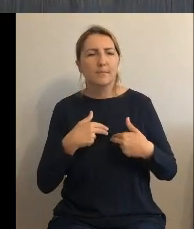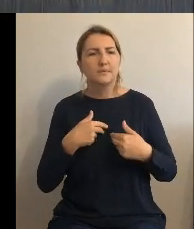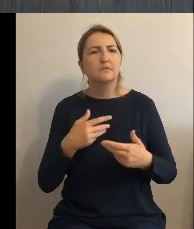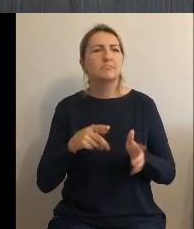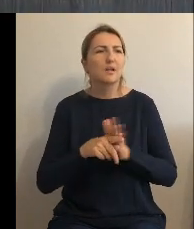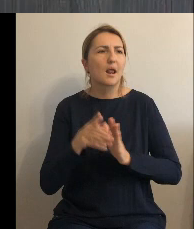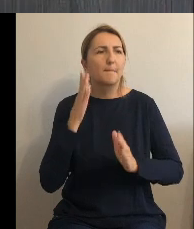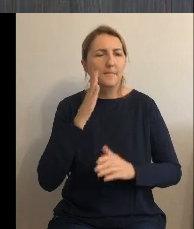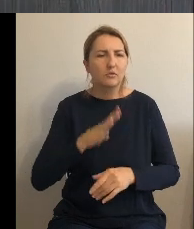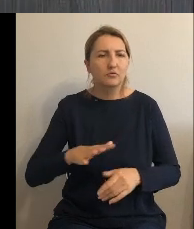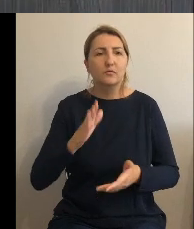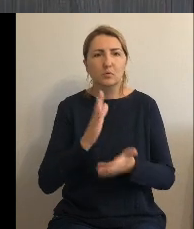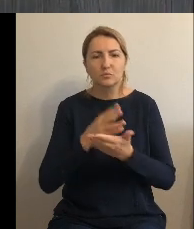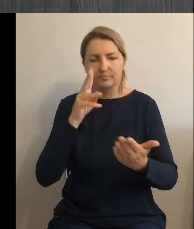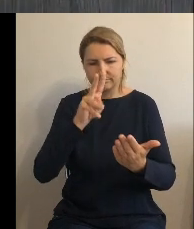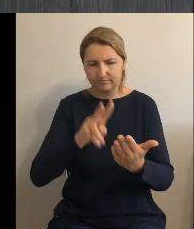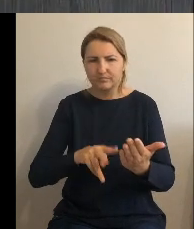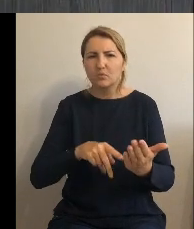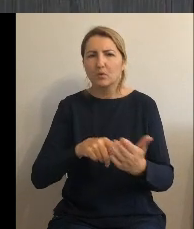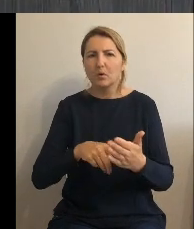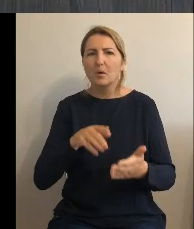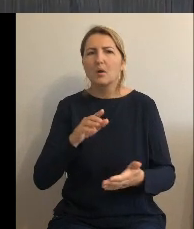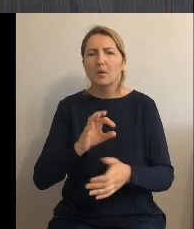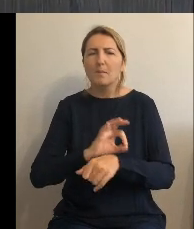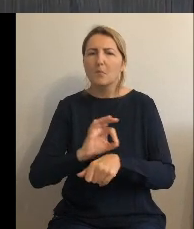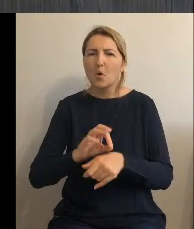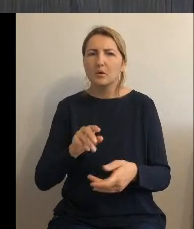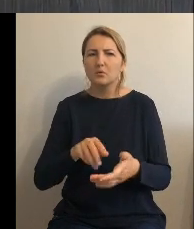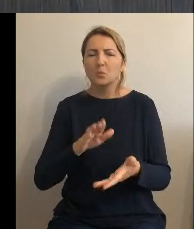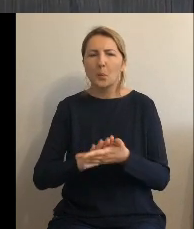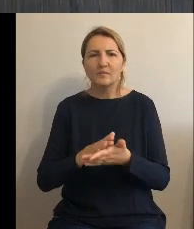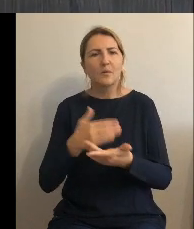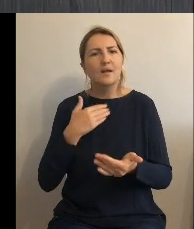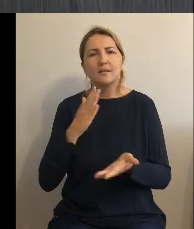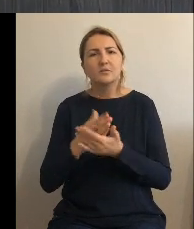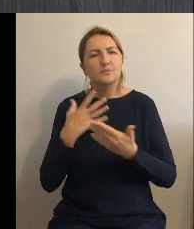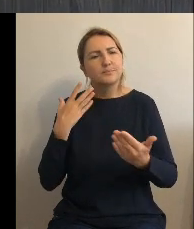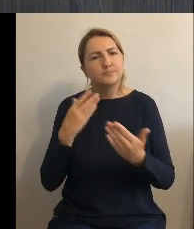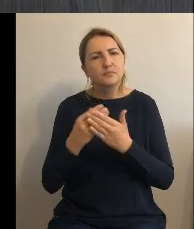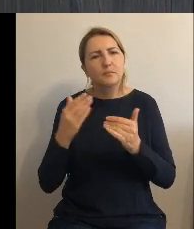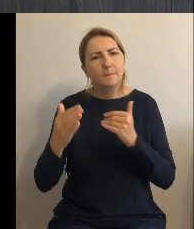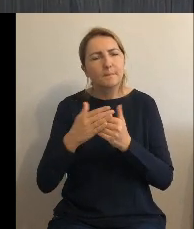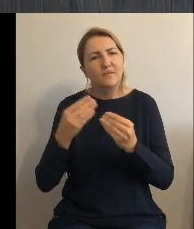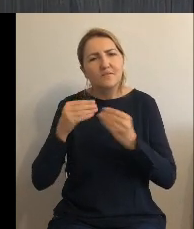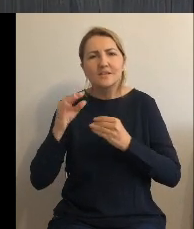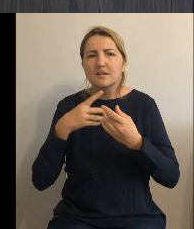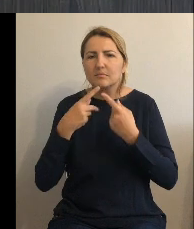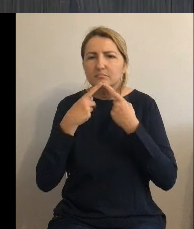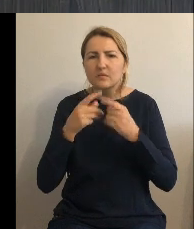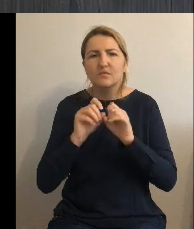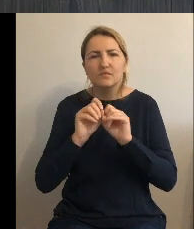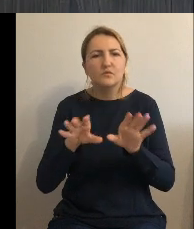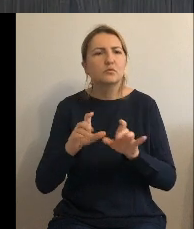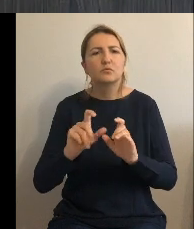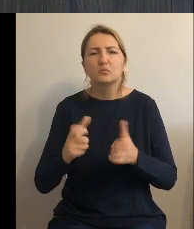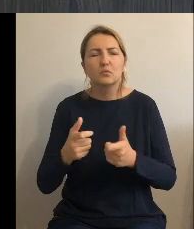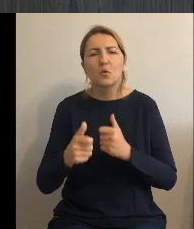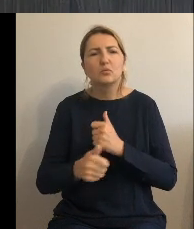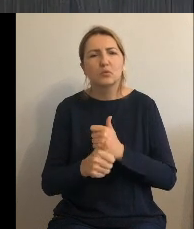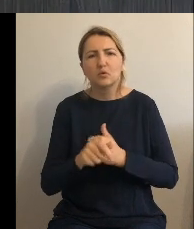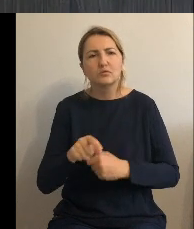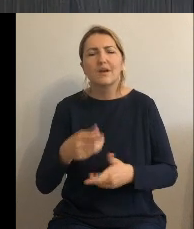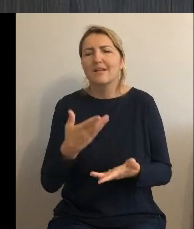uchwały. chciałem tylko w dwóch zdaniach przybliżyć czego dotyczą te zmiany i dlaczego jest zwołana ta sesja nadzwyczajna dzisiaj.